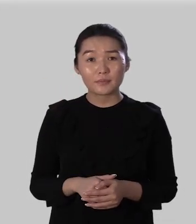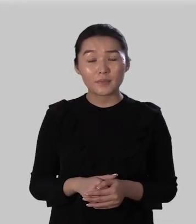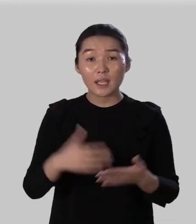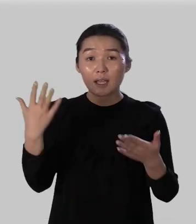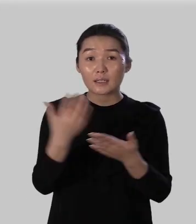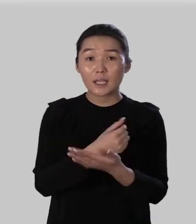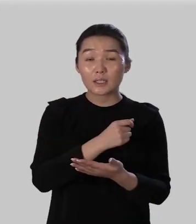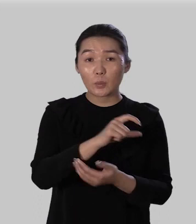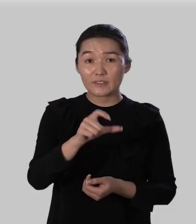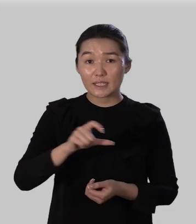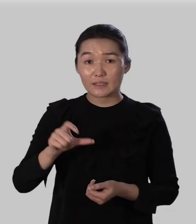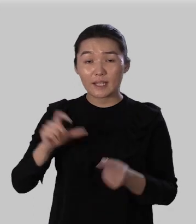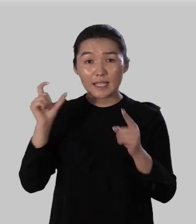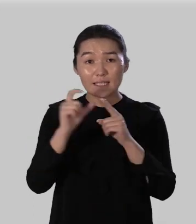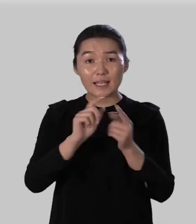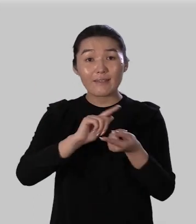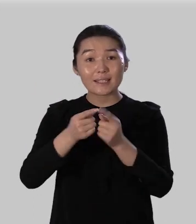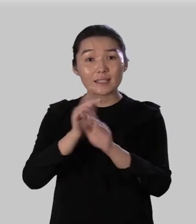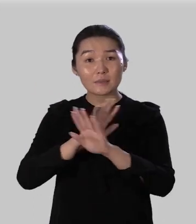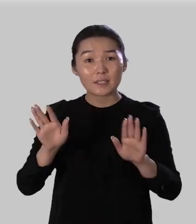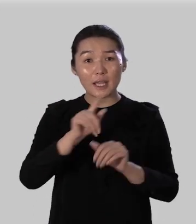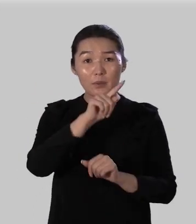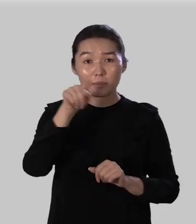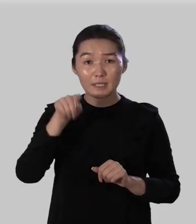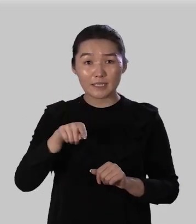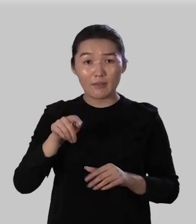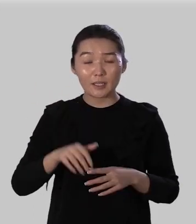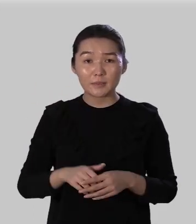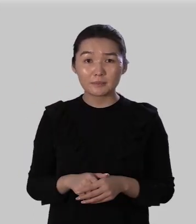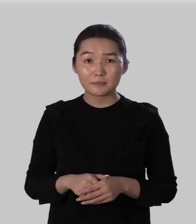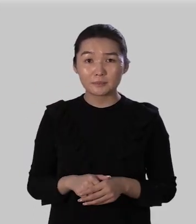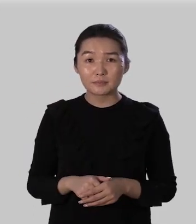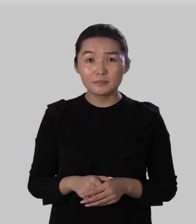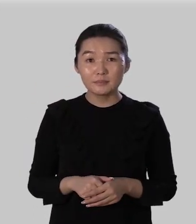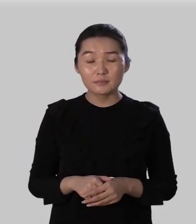найдем в стихотворении слова с неизменяемыми приставками